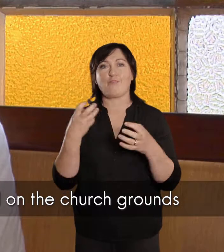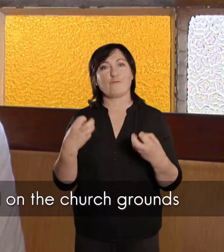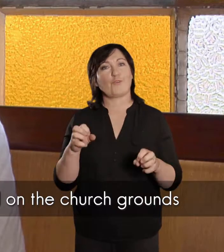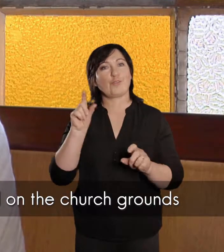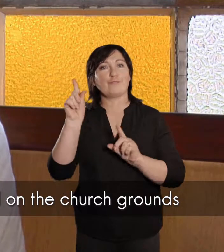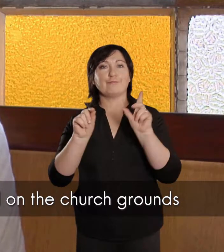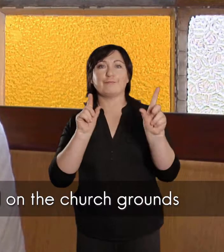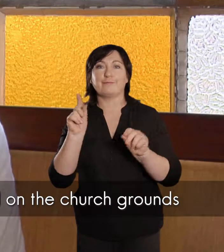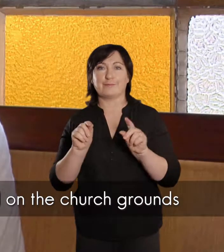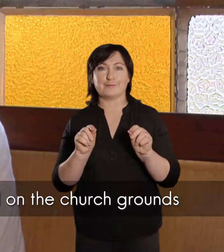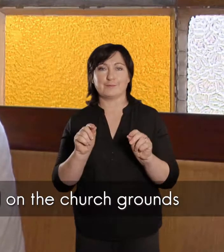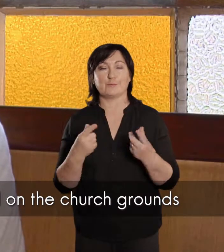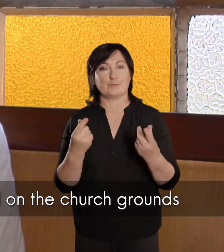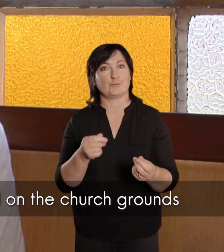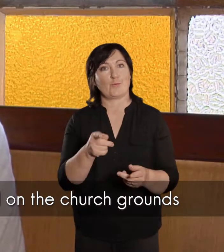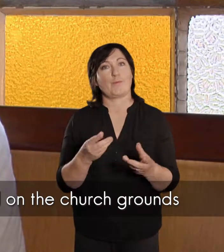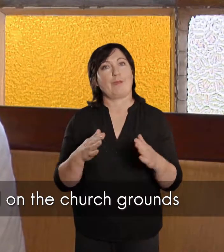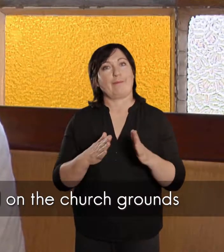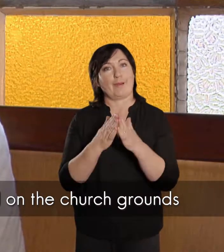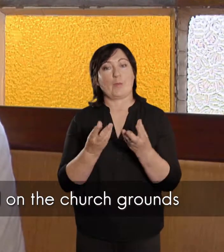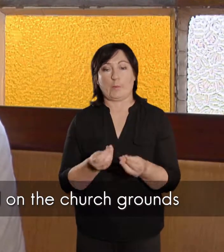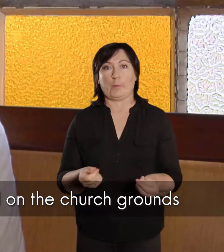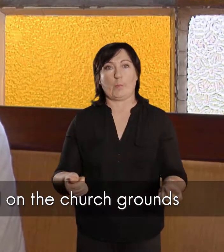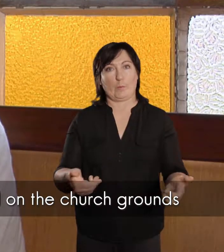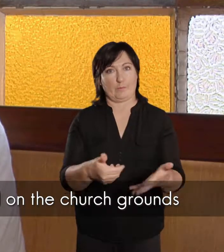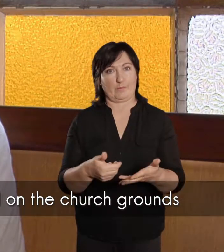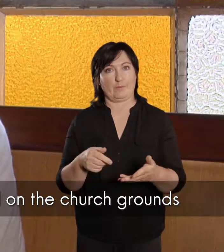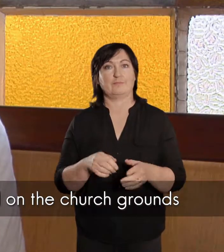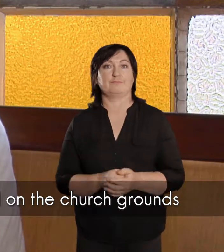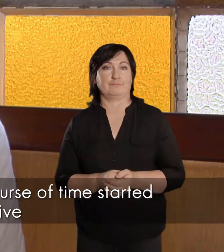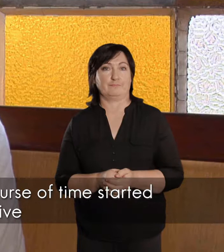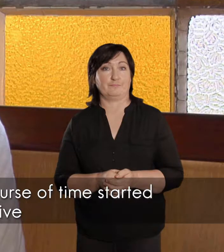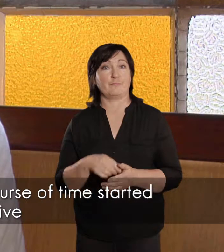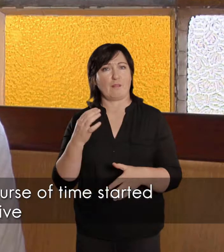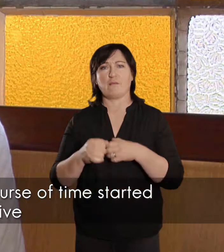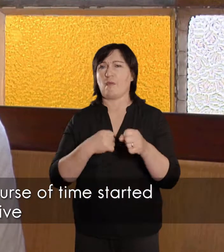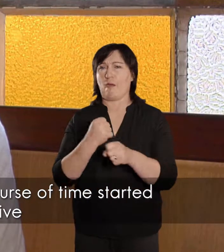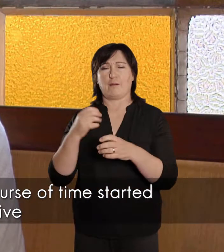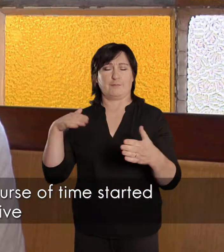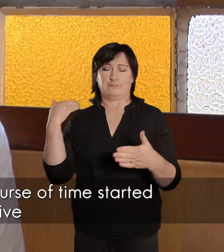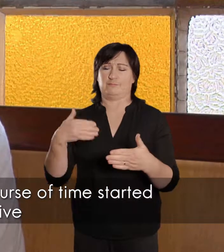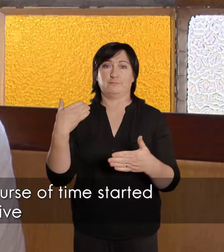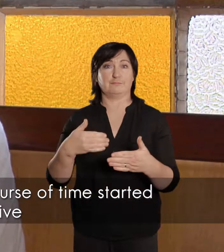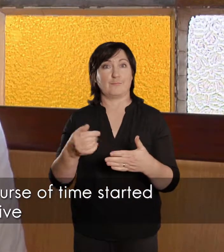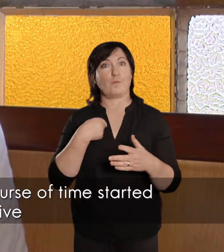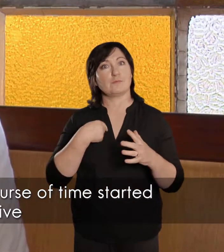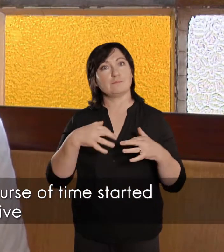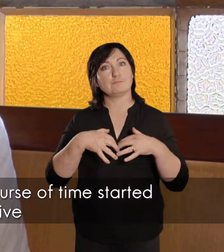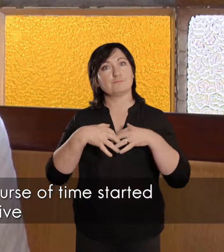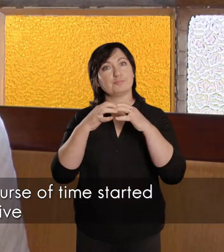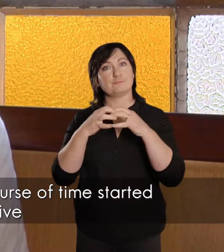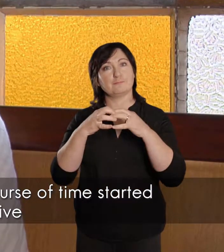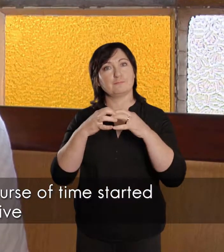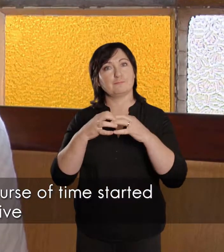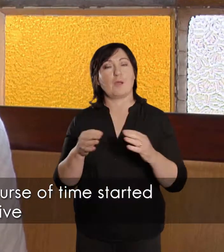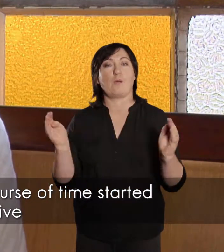om vruchtenfeesten hier op die kerkgrond bij te woon. Wat hy ook zelf gedoen het. En met die loop